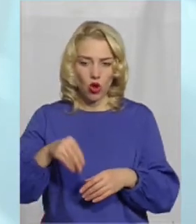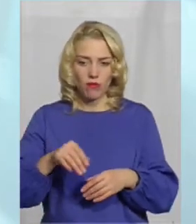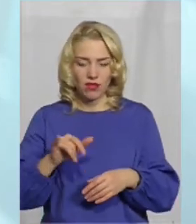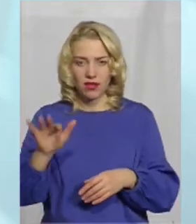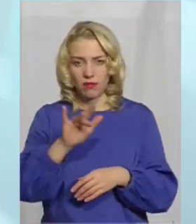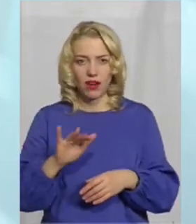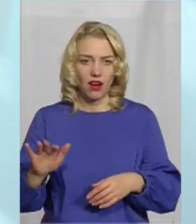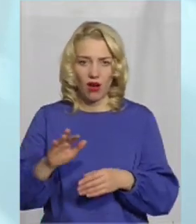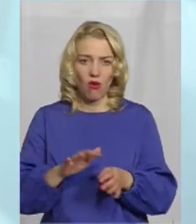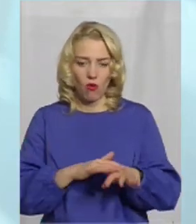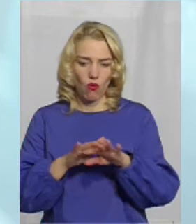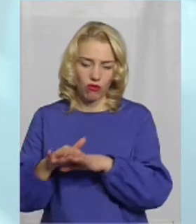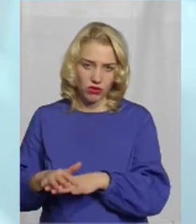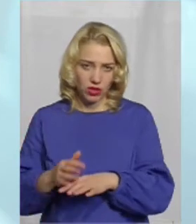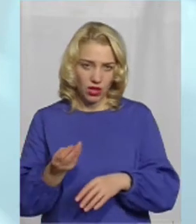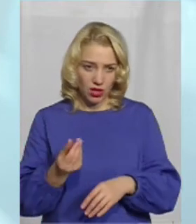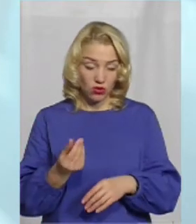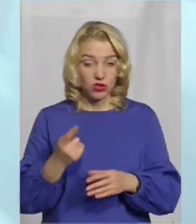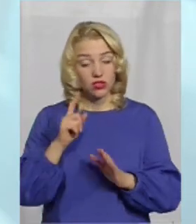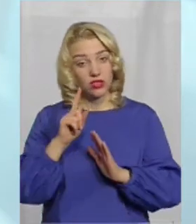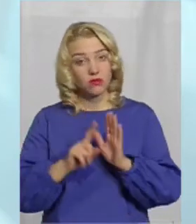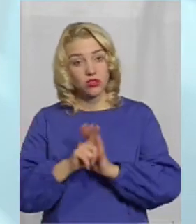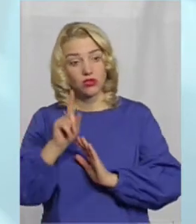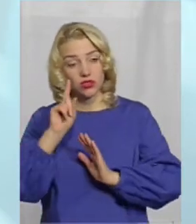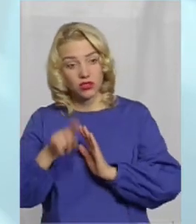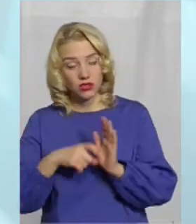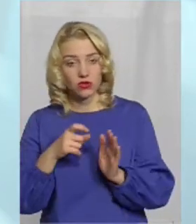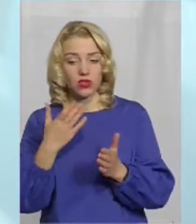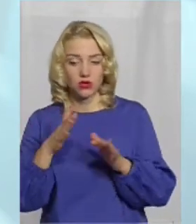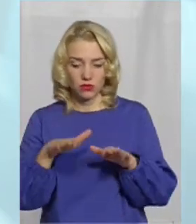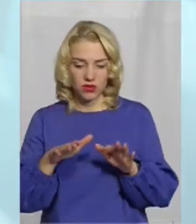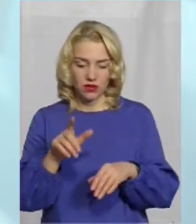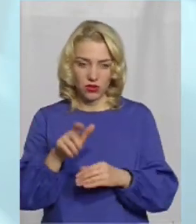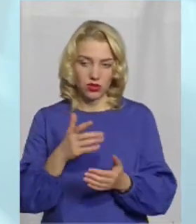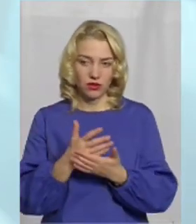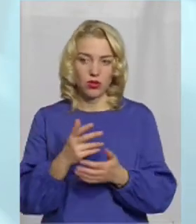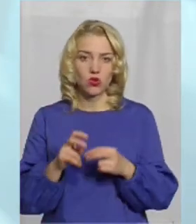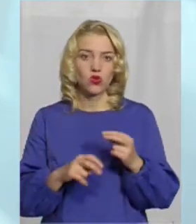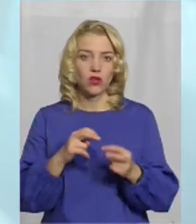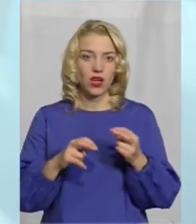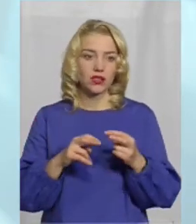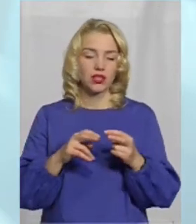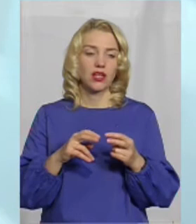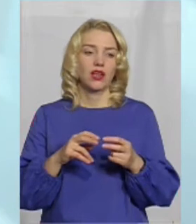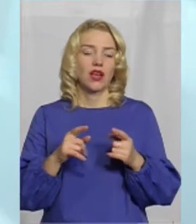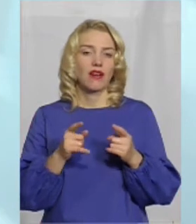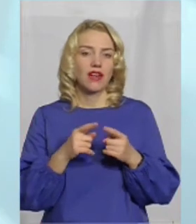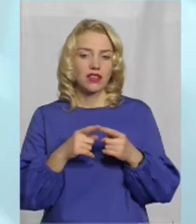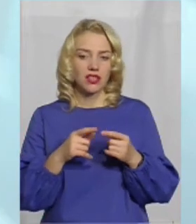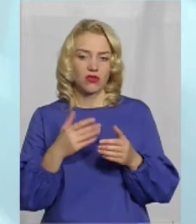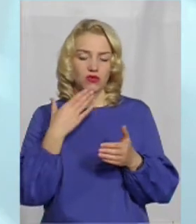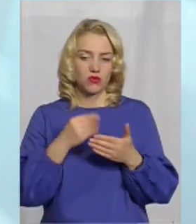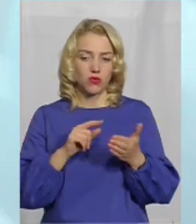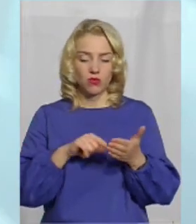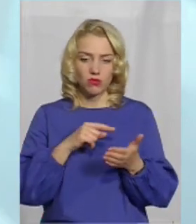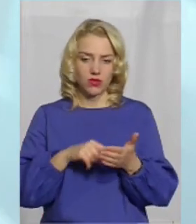терміналу, перераховувати кошти. З'ясуйте, якщо ви місцева людина, шукаєте квартиру в своєму місці, ви орієнтуєтеся, з'ясуйте